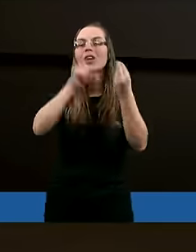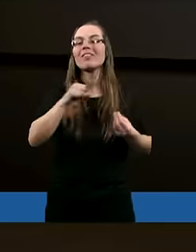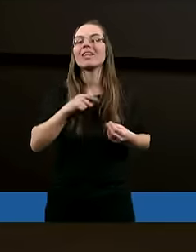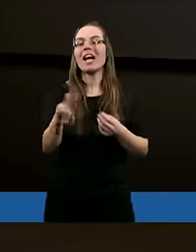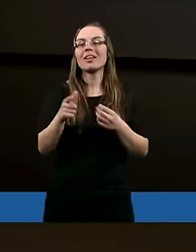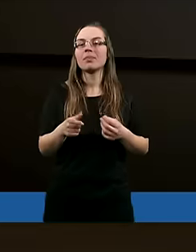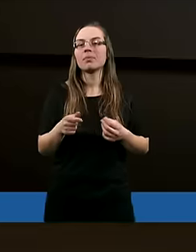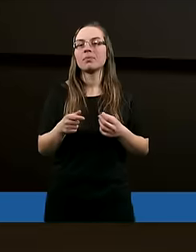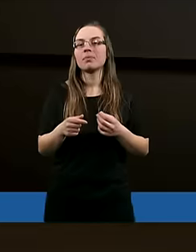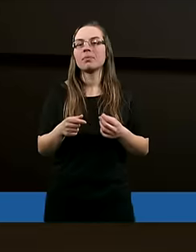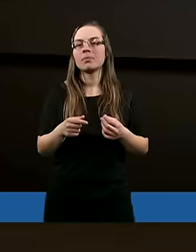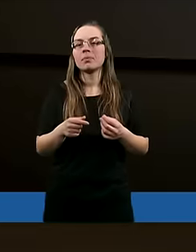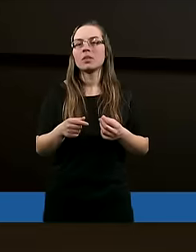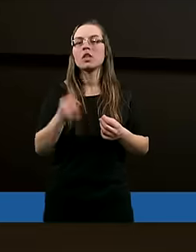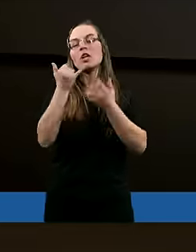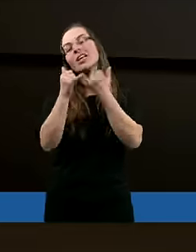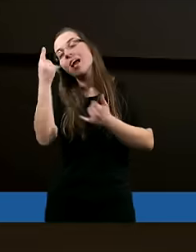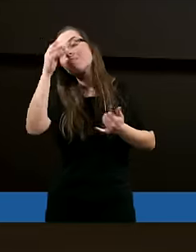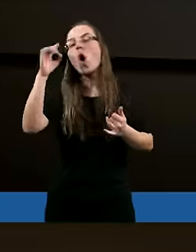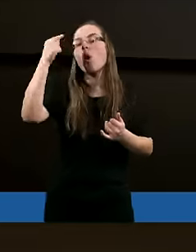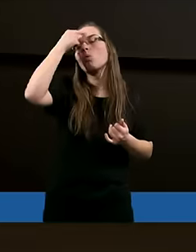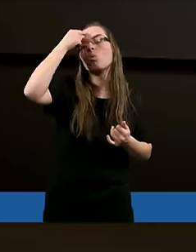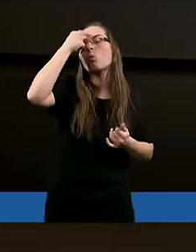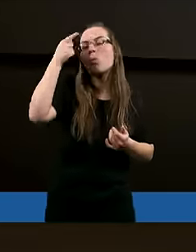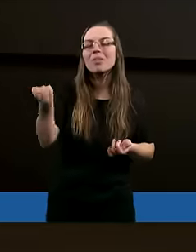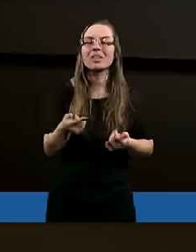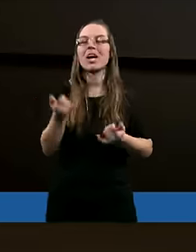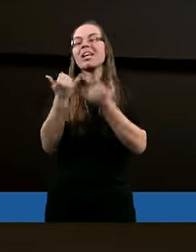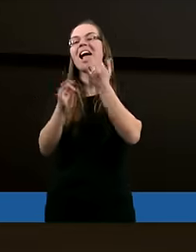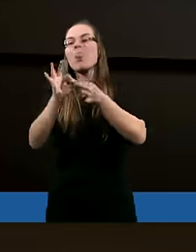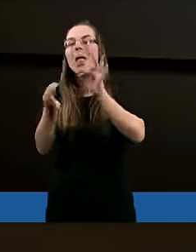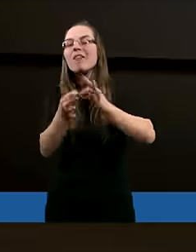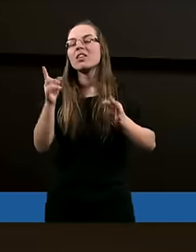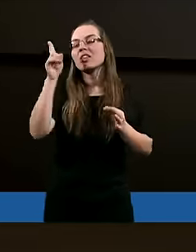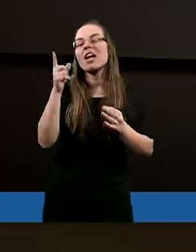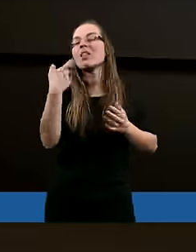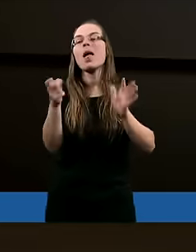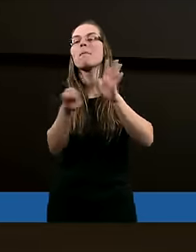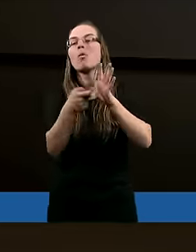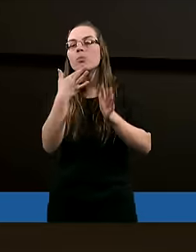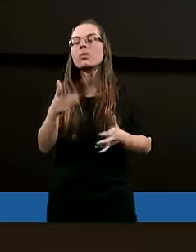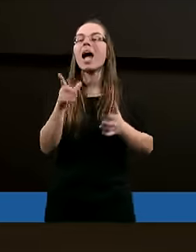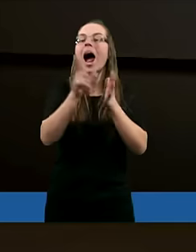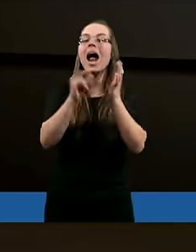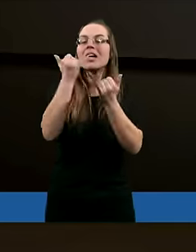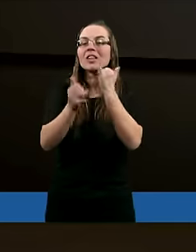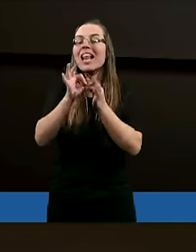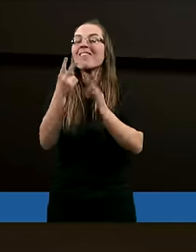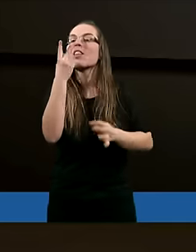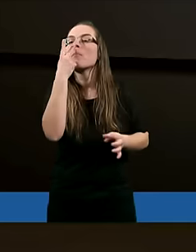nawet pomyślisz o kimś głupcze, jeżeli nawet nie pożądaj, ale nawet jeżeli